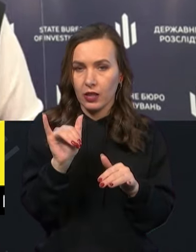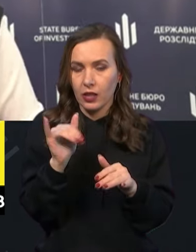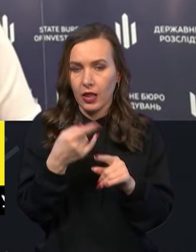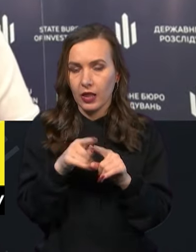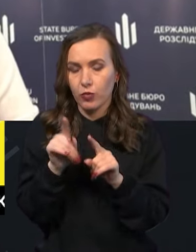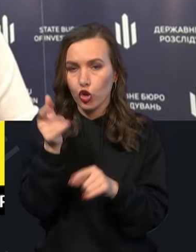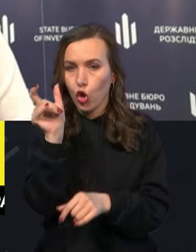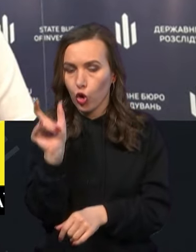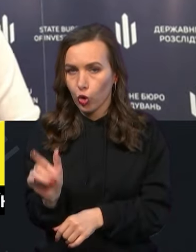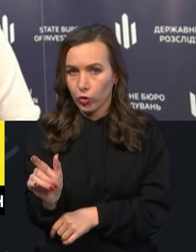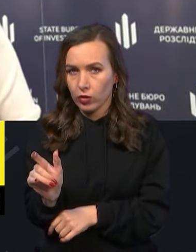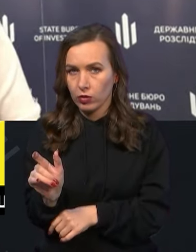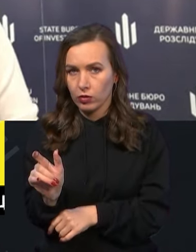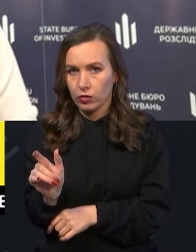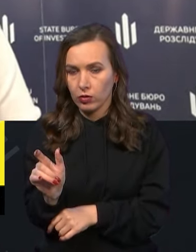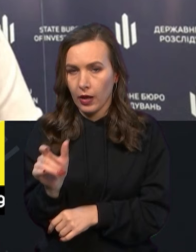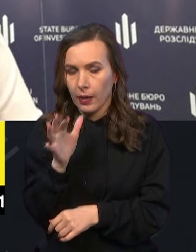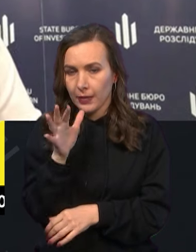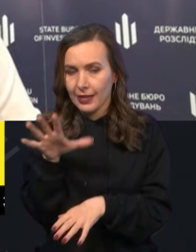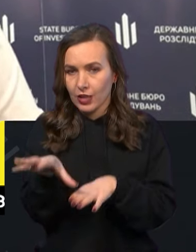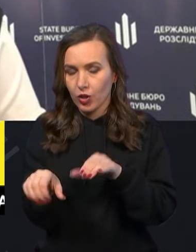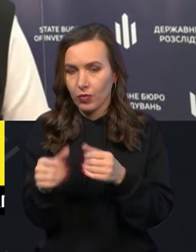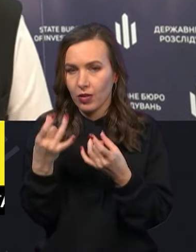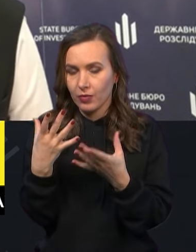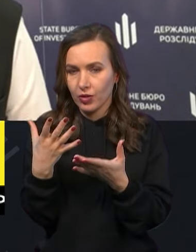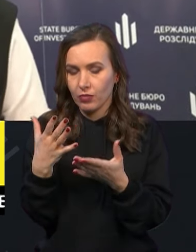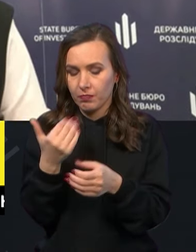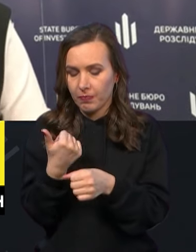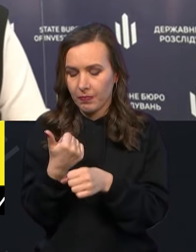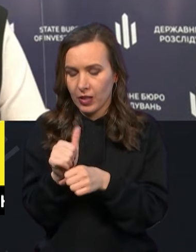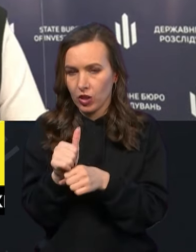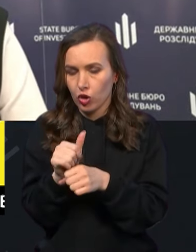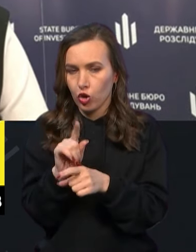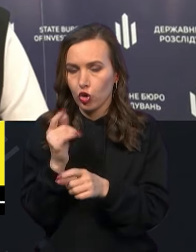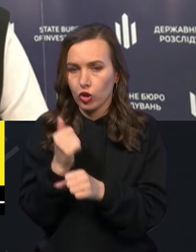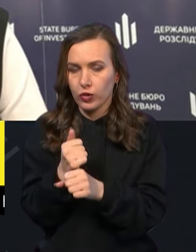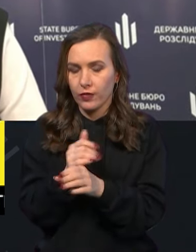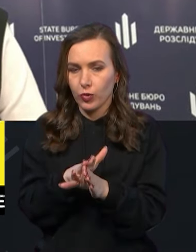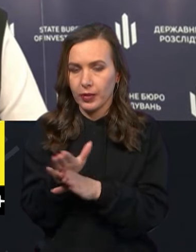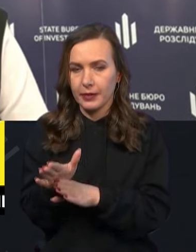тим, що люди під час окупації просто під примусом змушені щось робити?